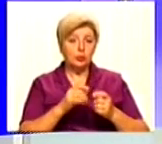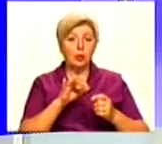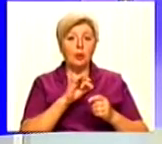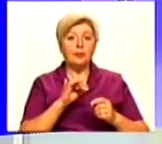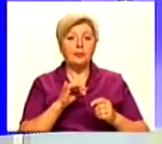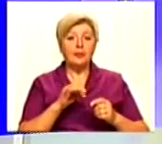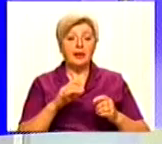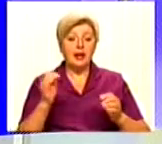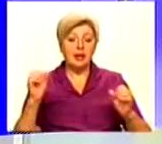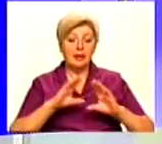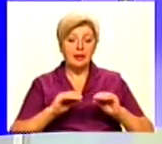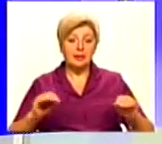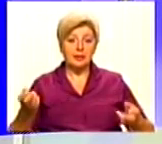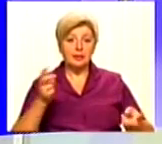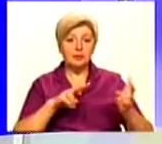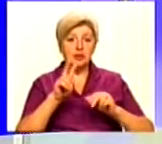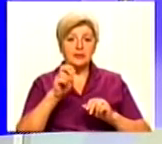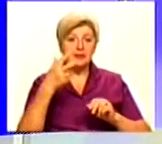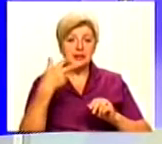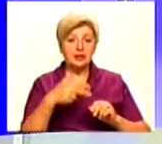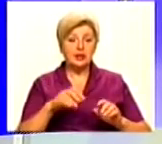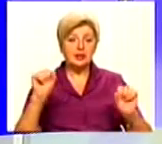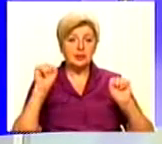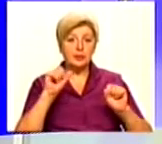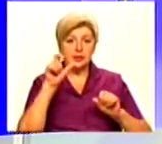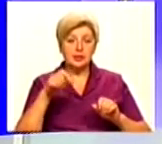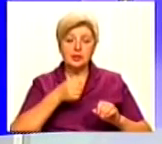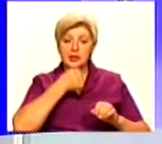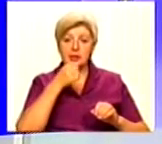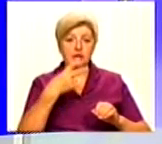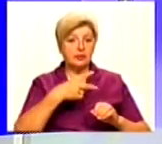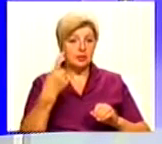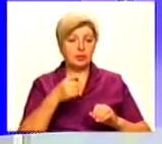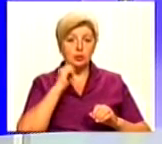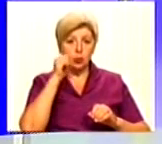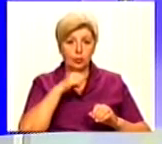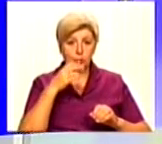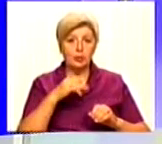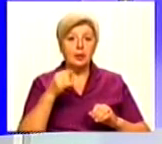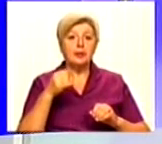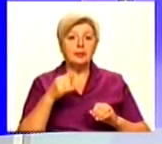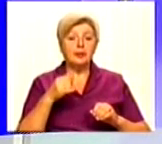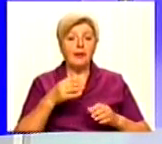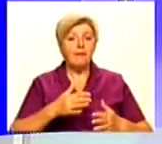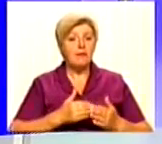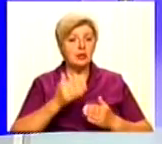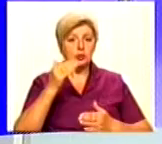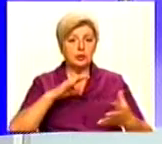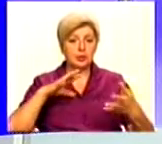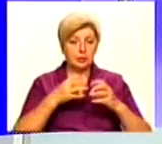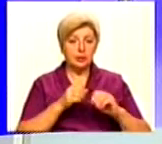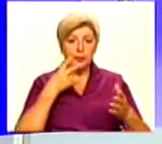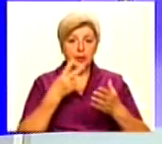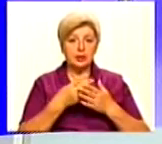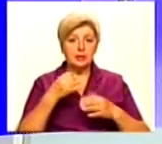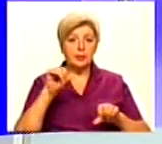230 спортсменів не старше 21 року із 25 команд трьох континентів. Високі результати показали